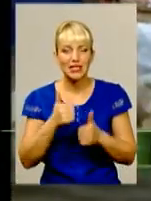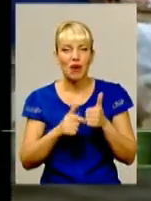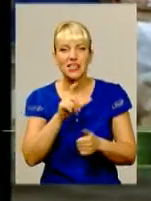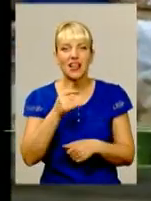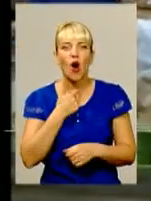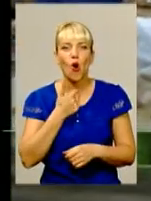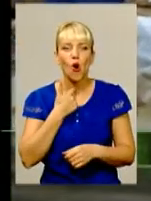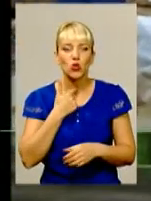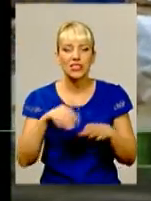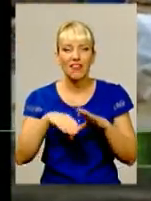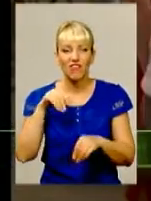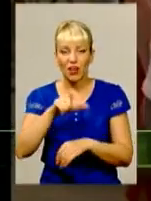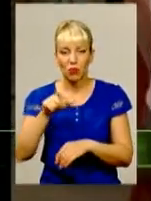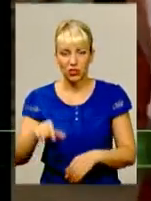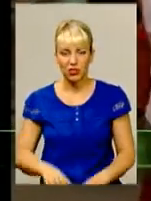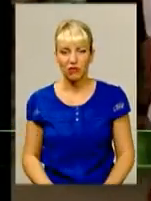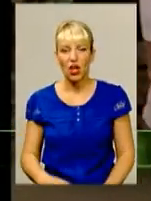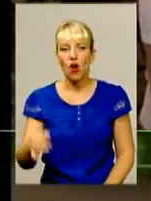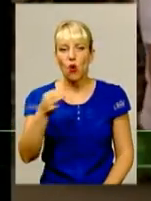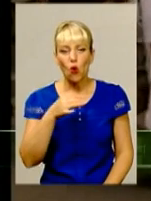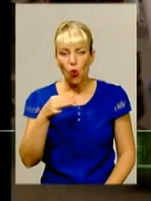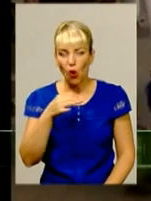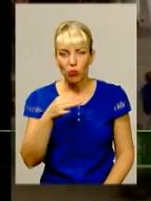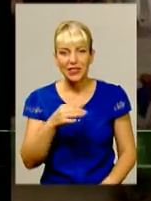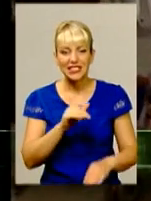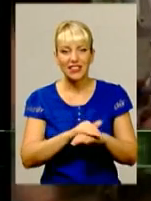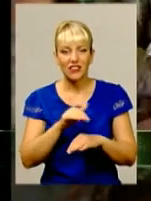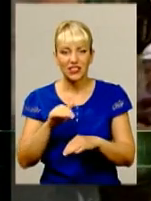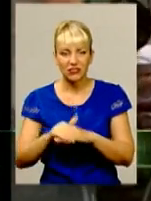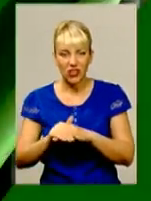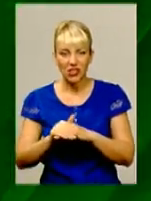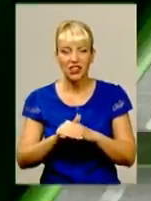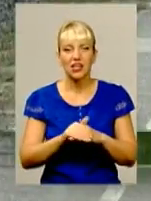Очікувана стабільність. В області зафіксували дефляцію на споживчому ринку.